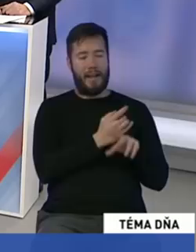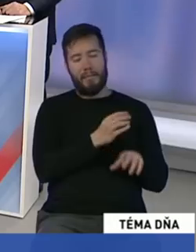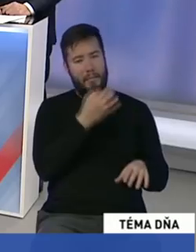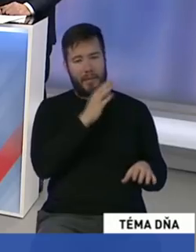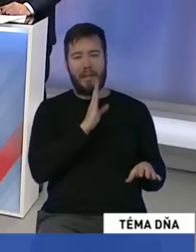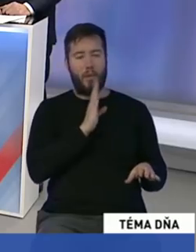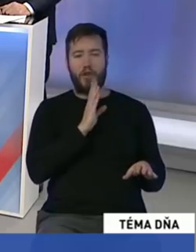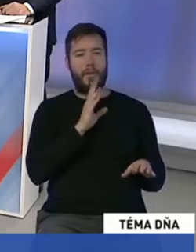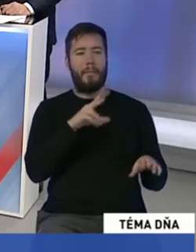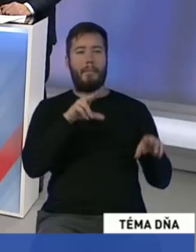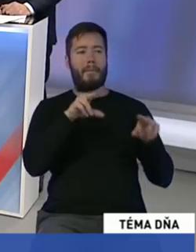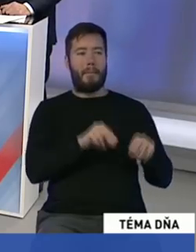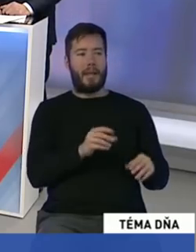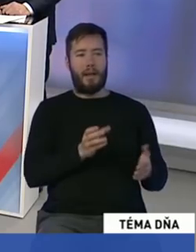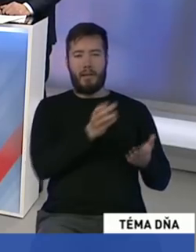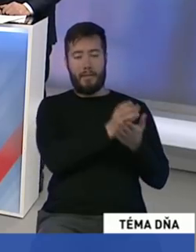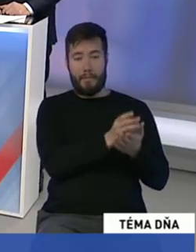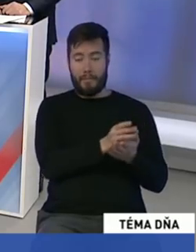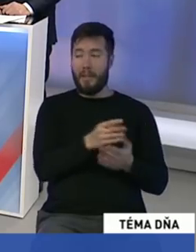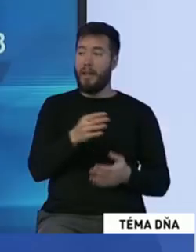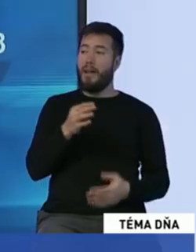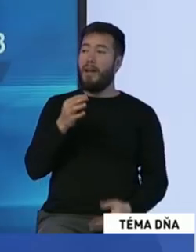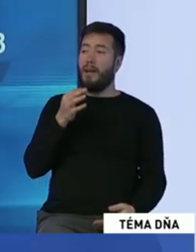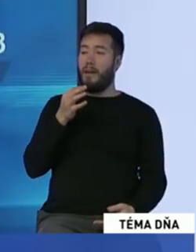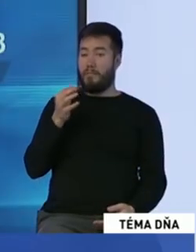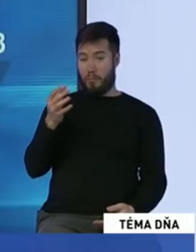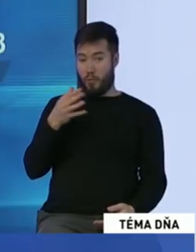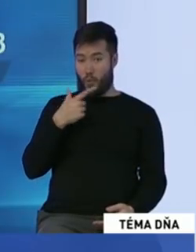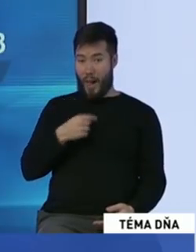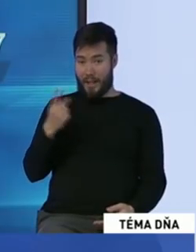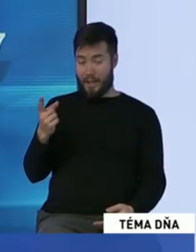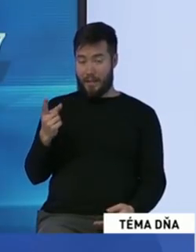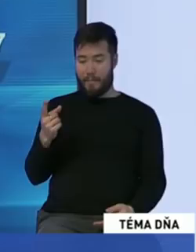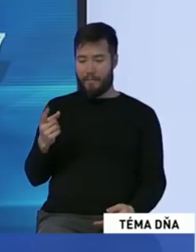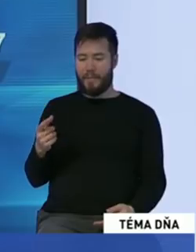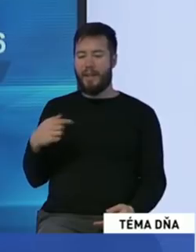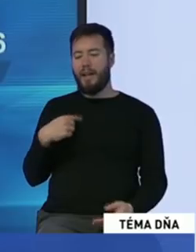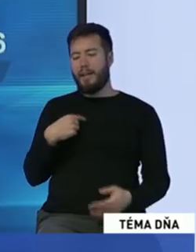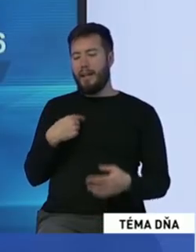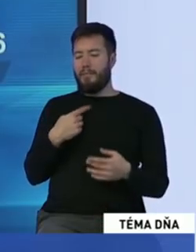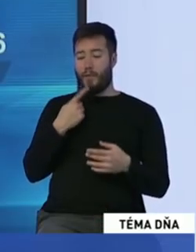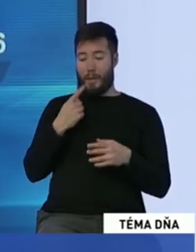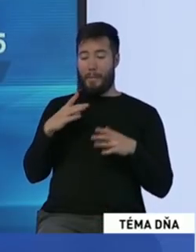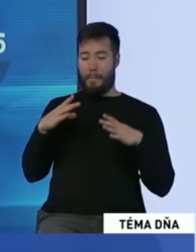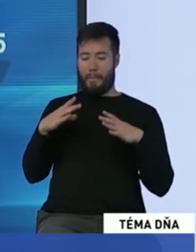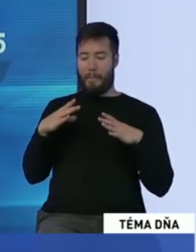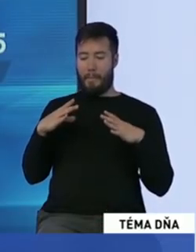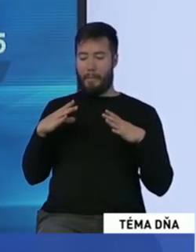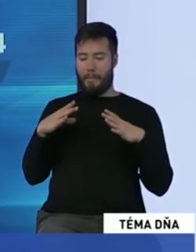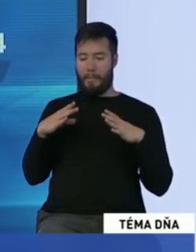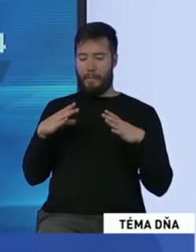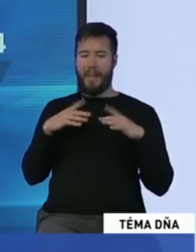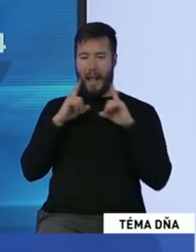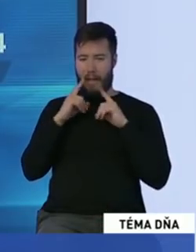rezortom vnútra. A vy by ste s týmto súhlasili? Za mňa je celá táto kauza veľmi nešťastná. Boli tam dva vyšetrovateľia, ktorí